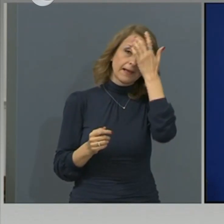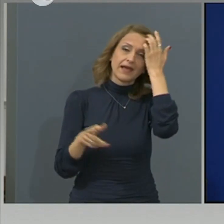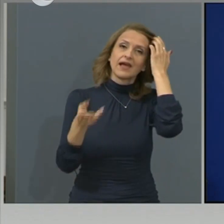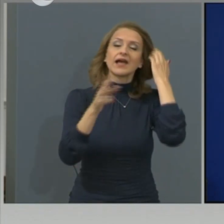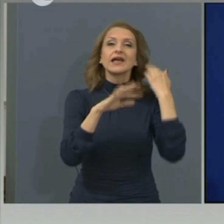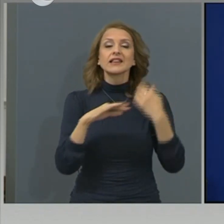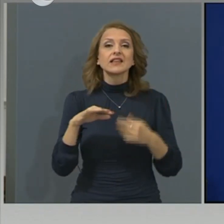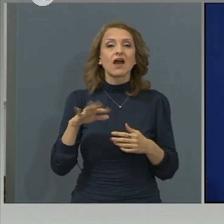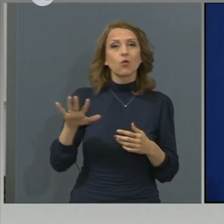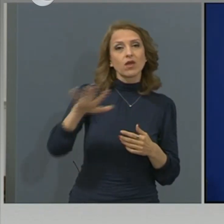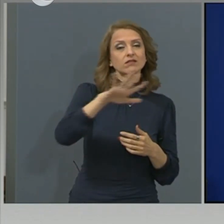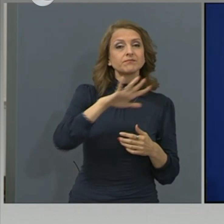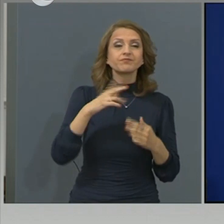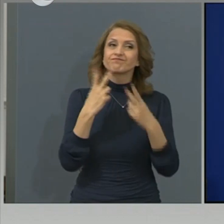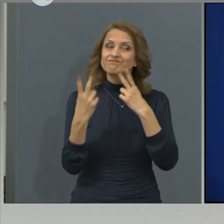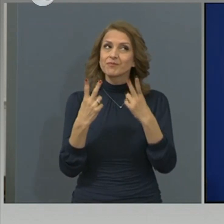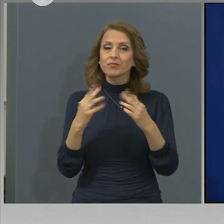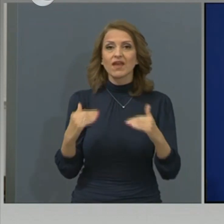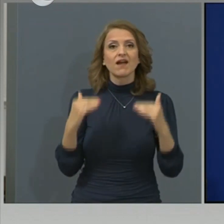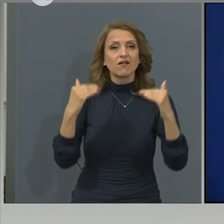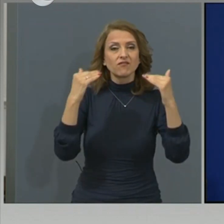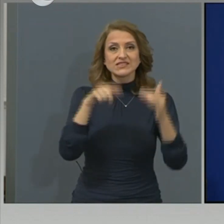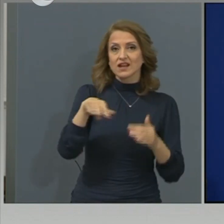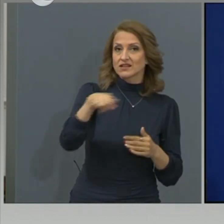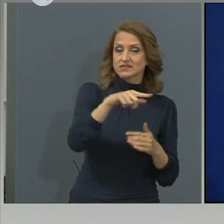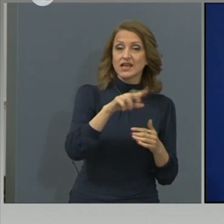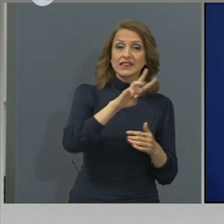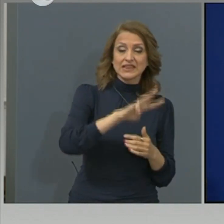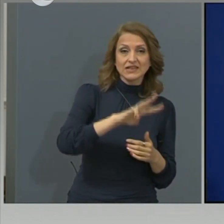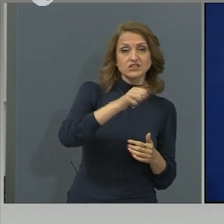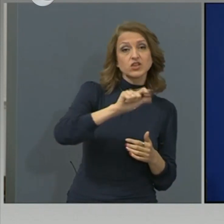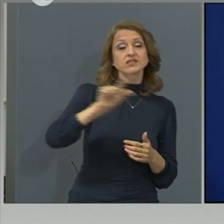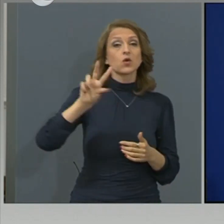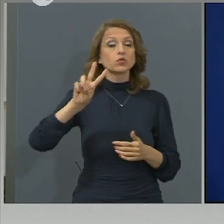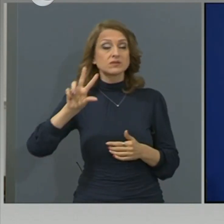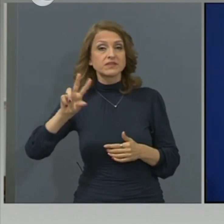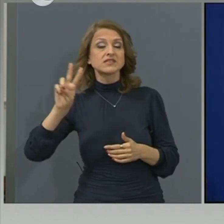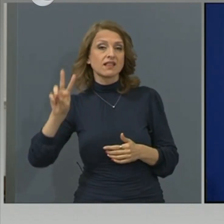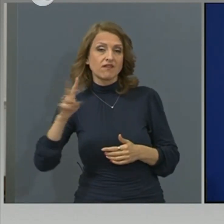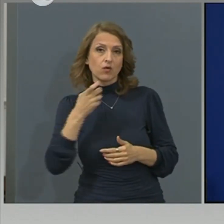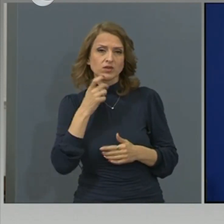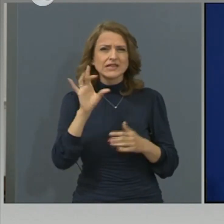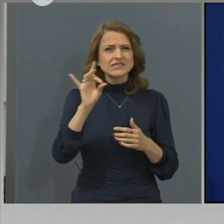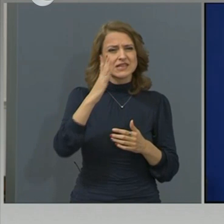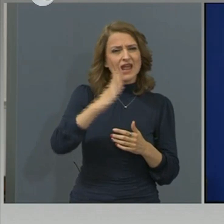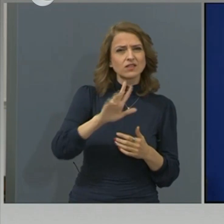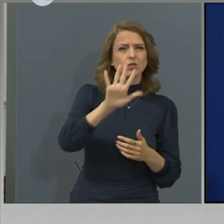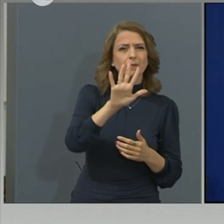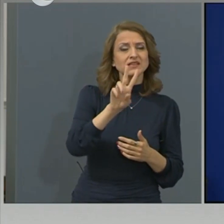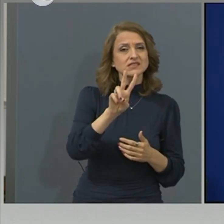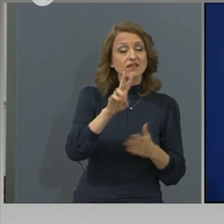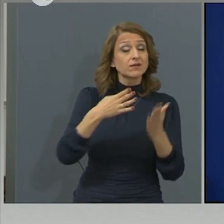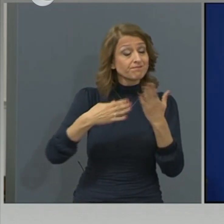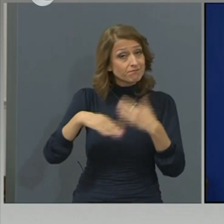демографски данни възрастът е от 32 до 86 години. Средната ни възраст е 52 години. Пробладават жените.